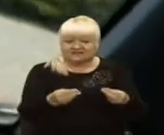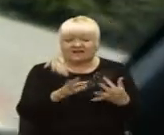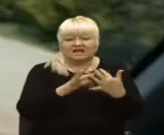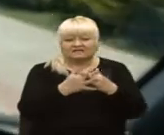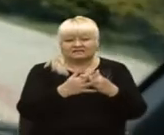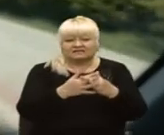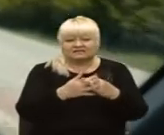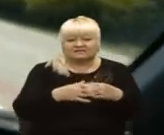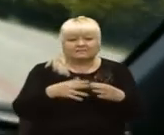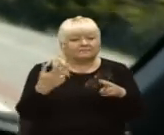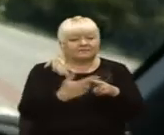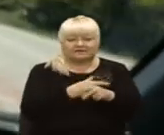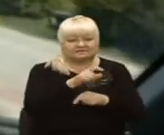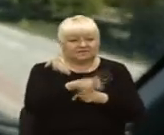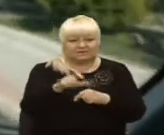безлюдна.